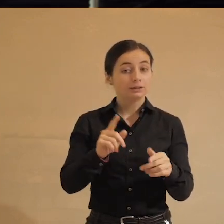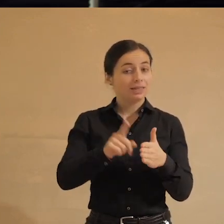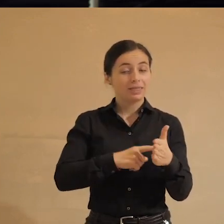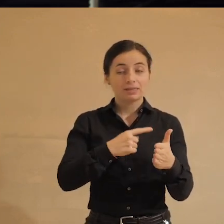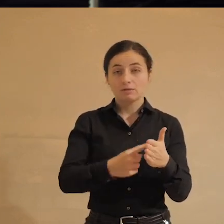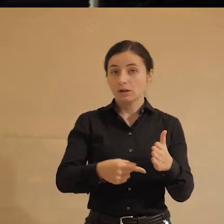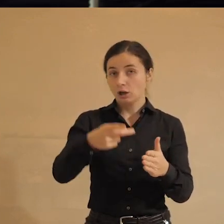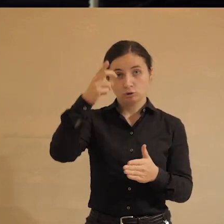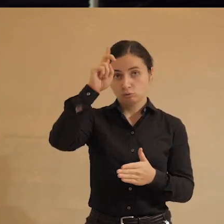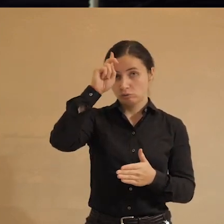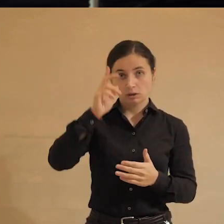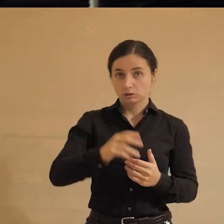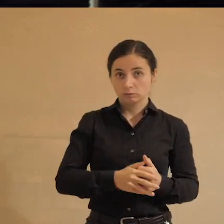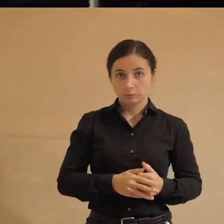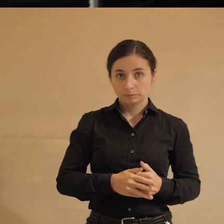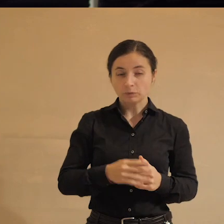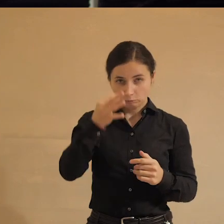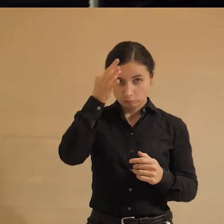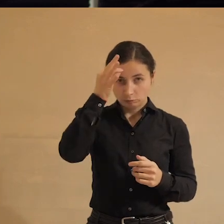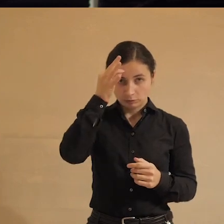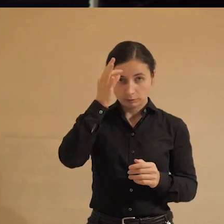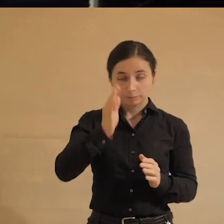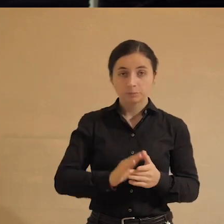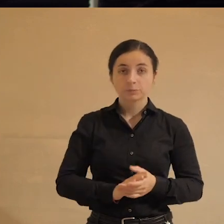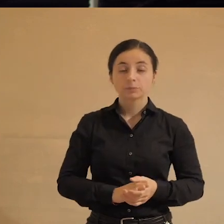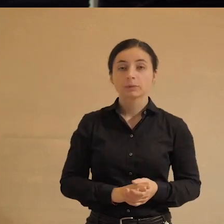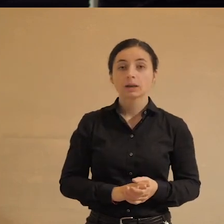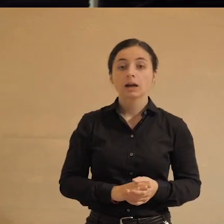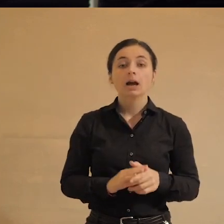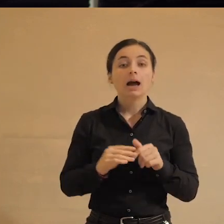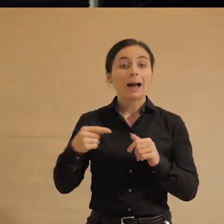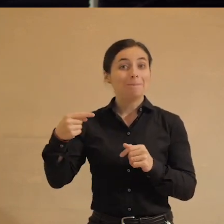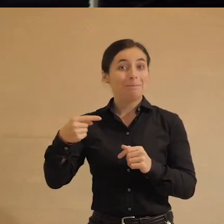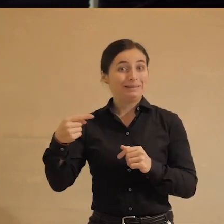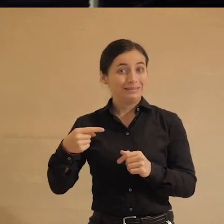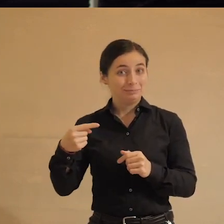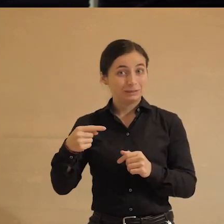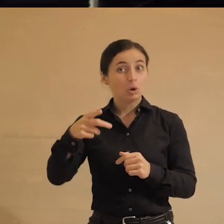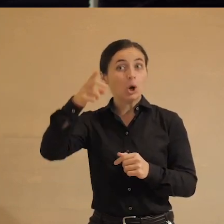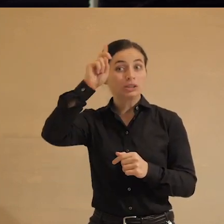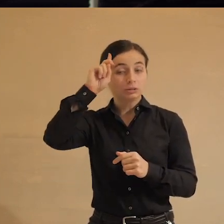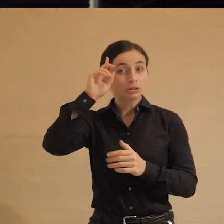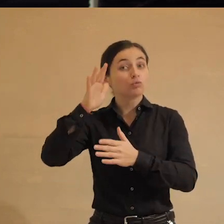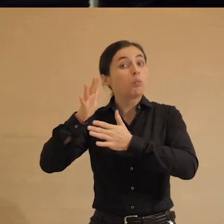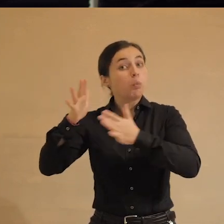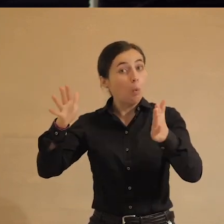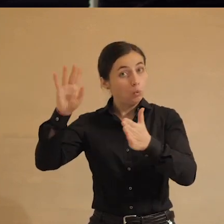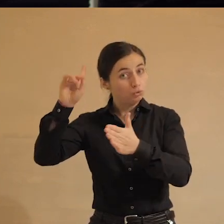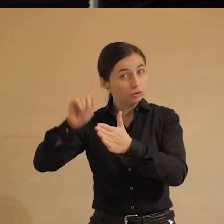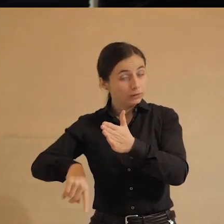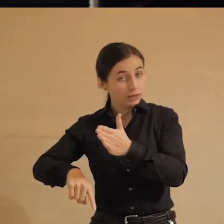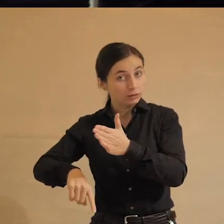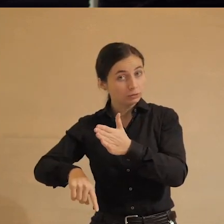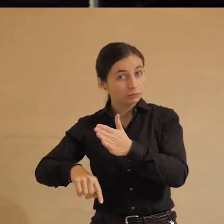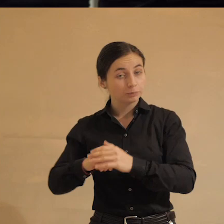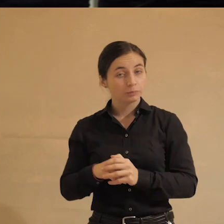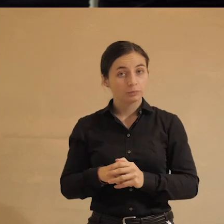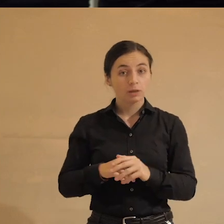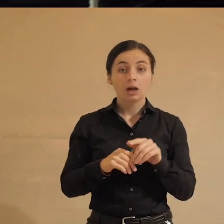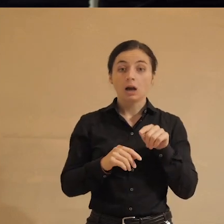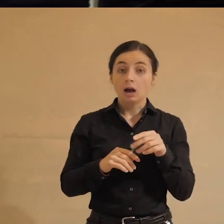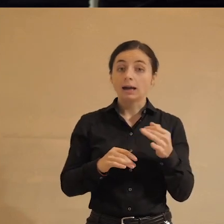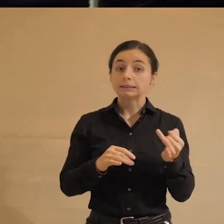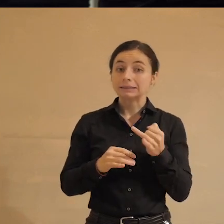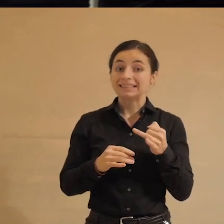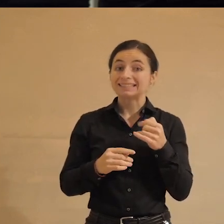доверяют государству. Помните, да? Технопессимисты государству доверяют больше. Дальше происходит